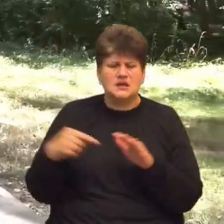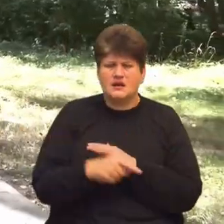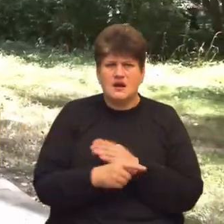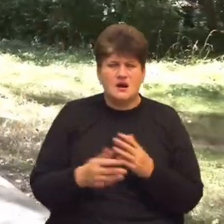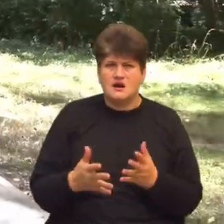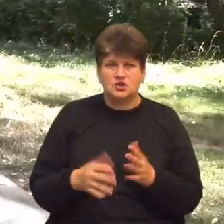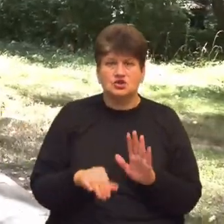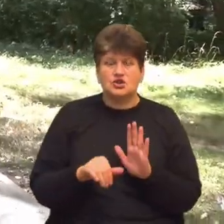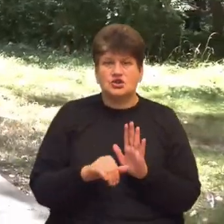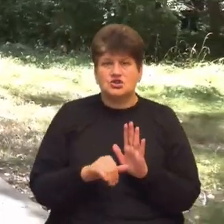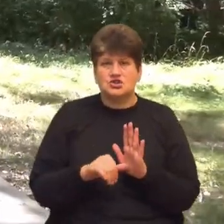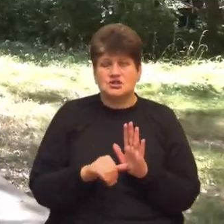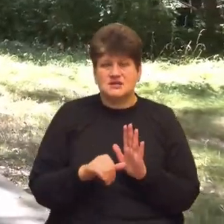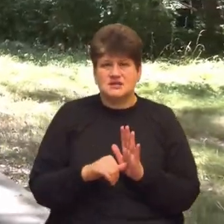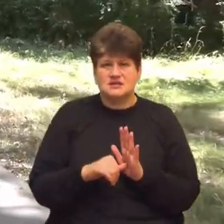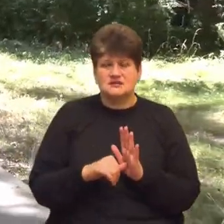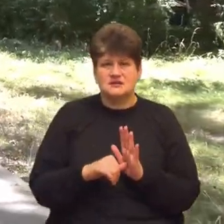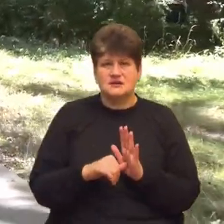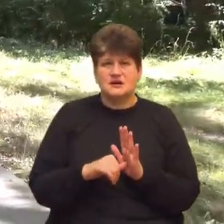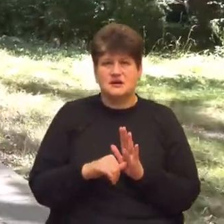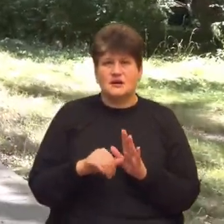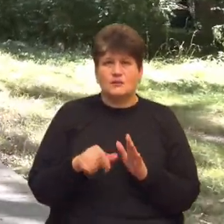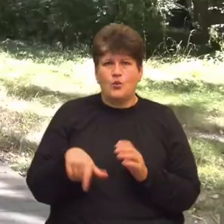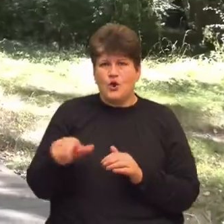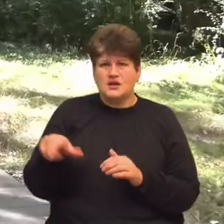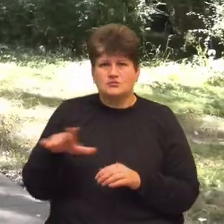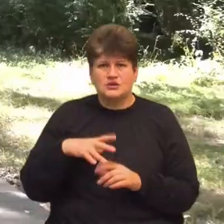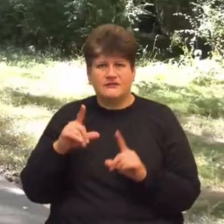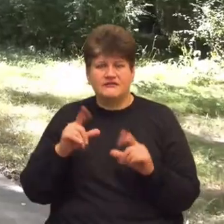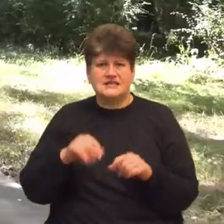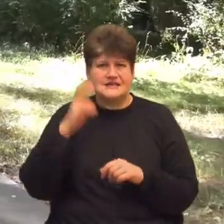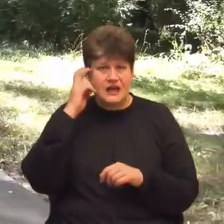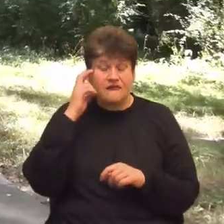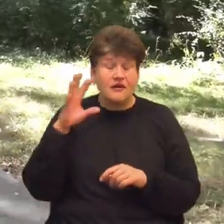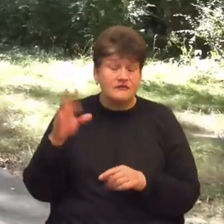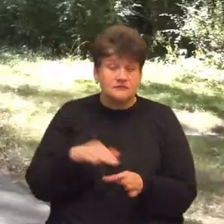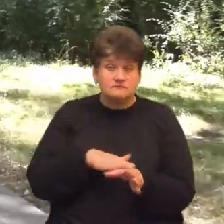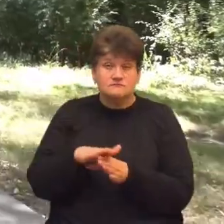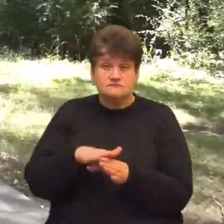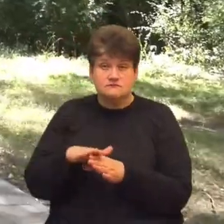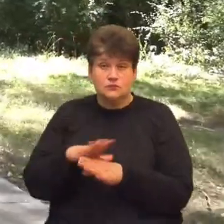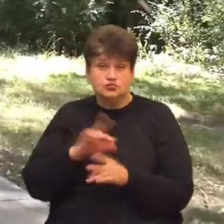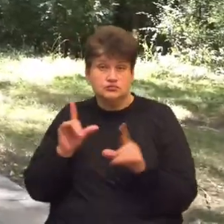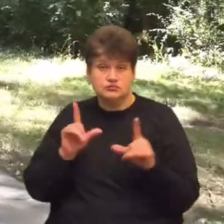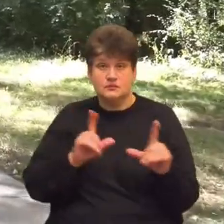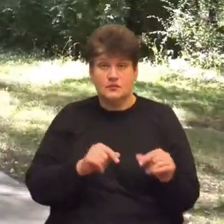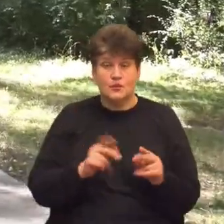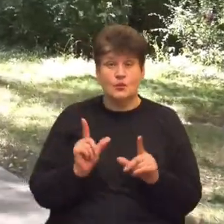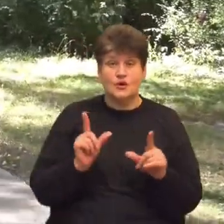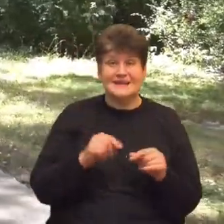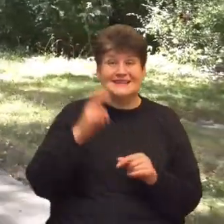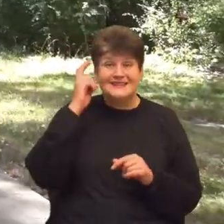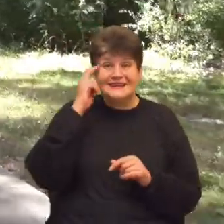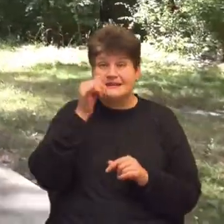Шість полі, здається, було на виїзд з Києва. Вони всі були забиті на виїзд. Проїхати було в Київ